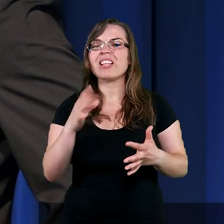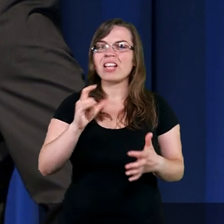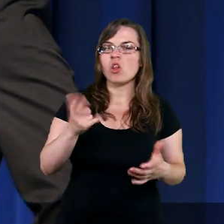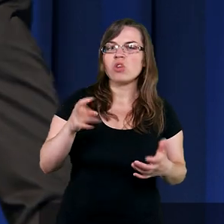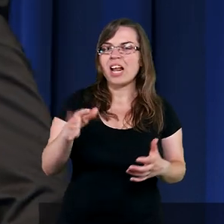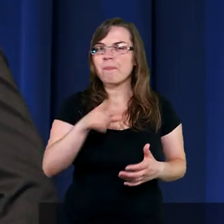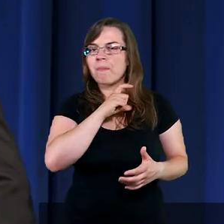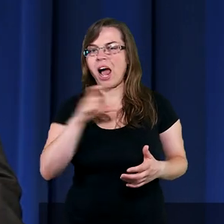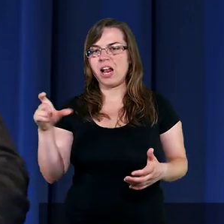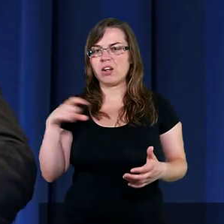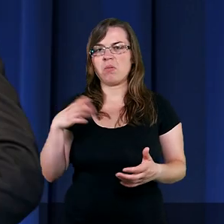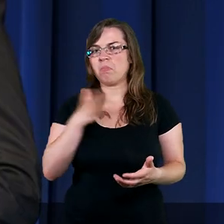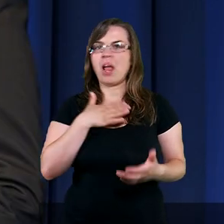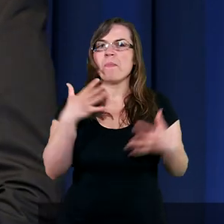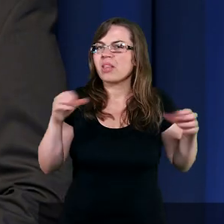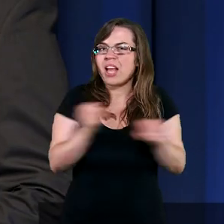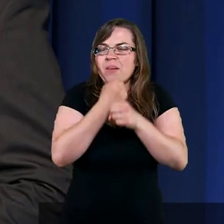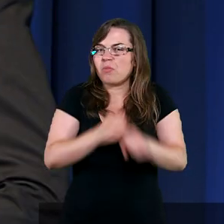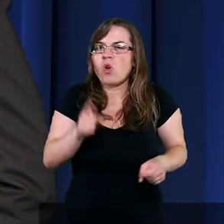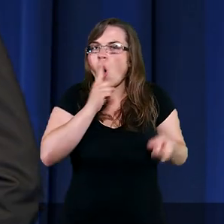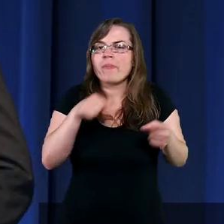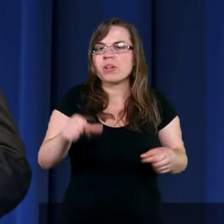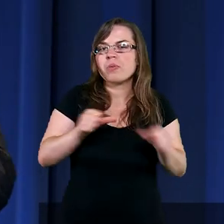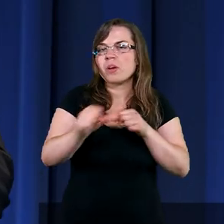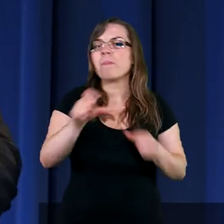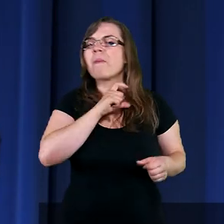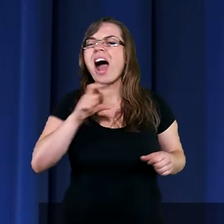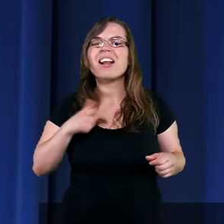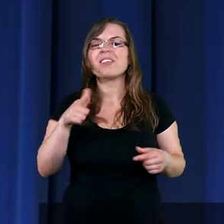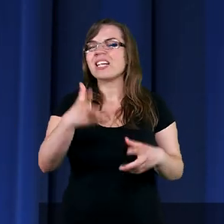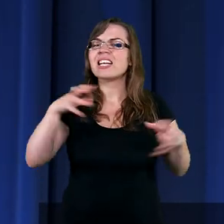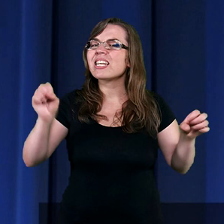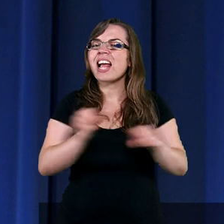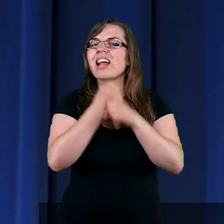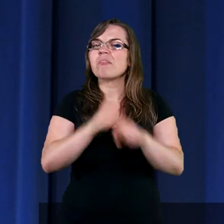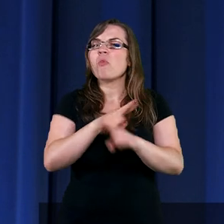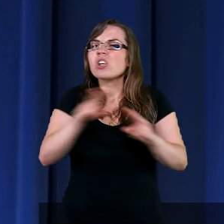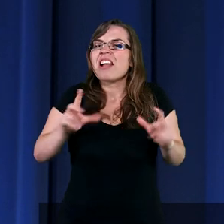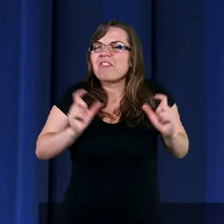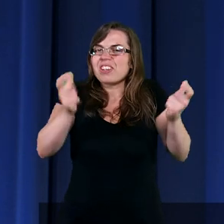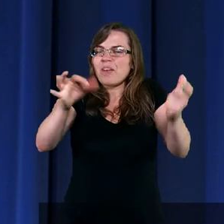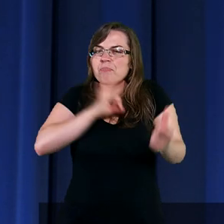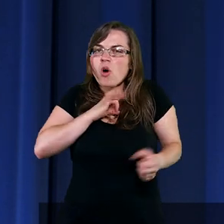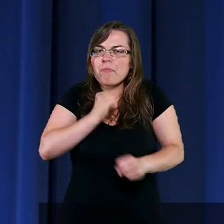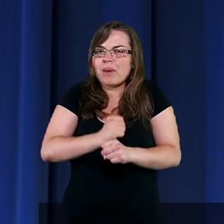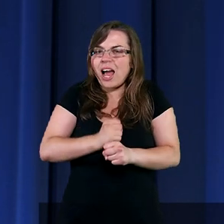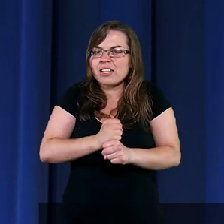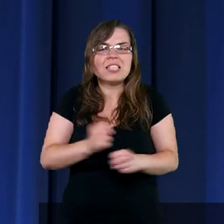Pastorze, miałam niesamowitą rozmowę w tym tygodniu. Pastorze, niesamowita rzecz wydarzyła się w mojej pracy.